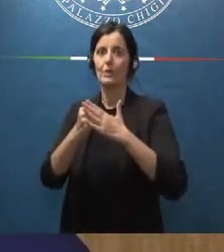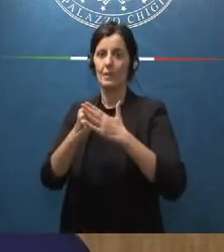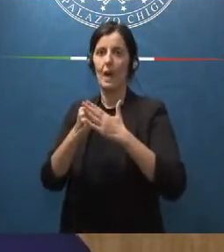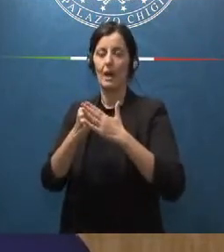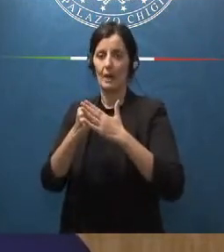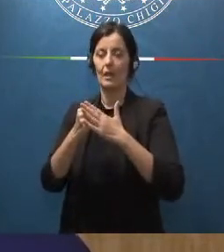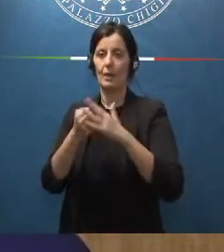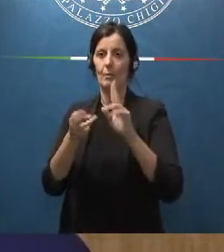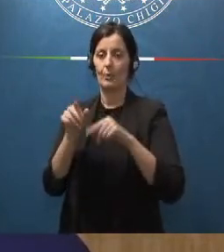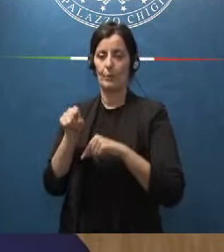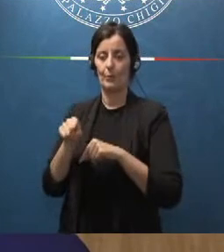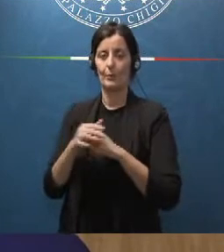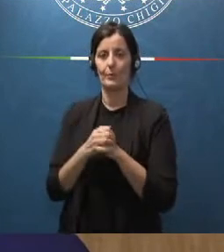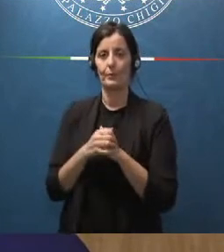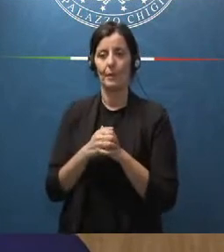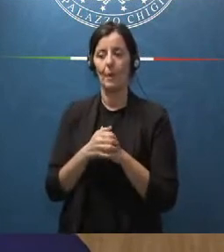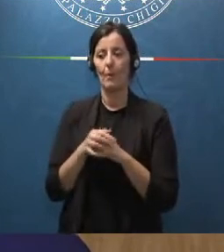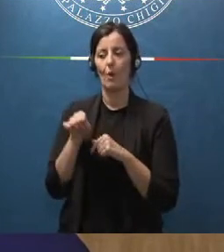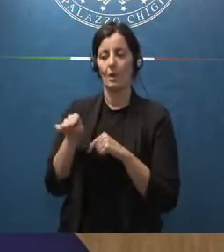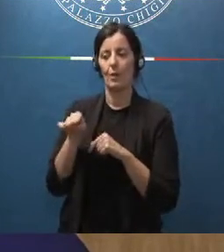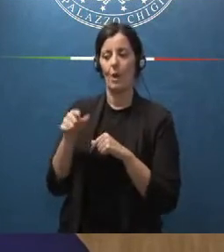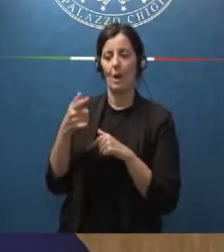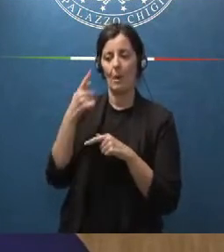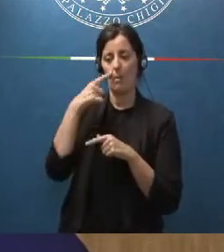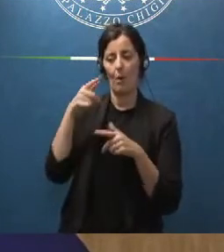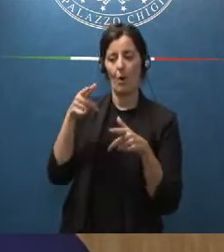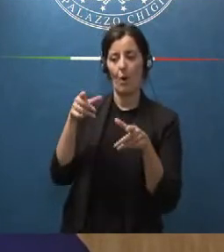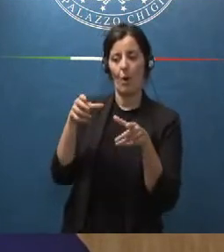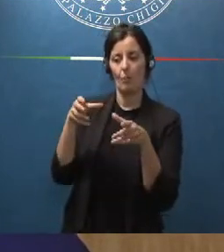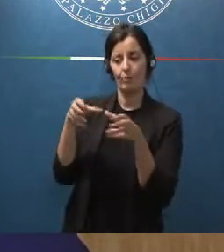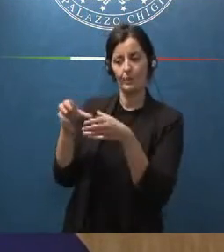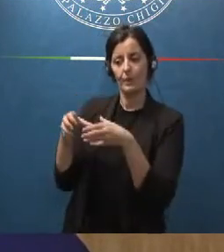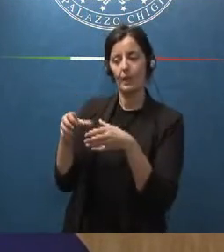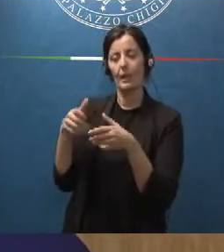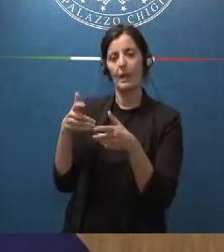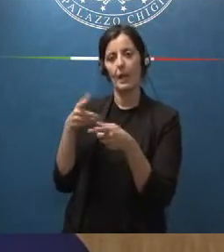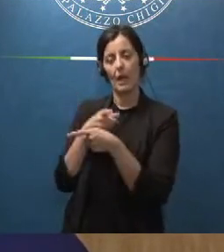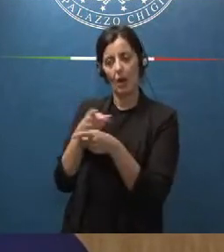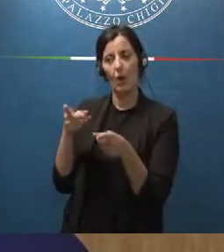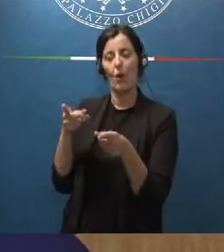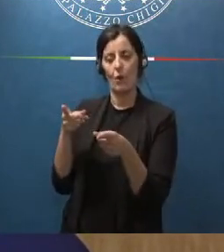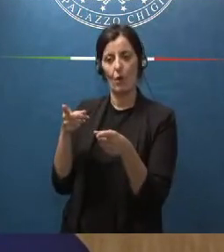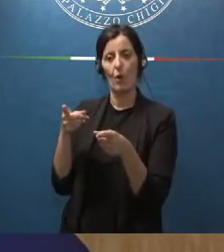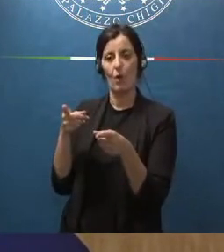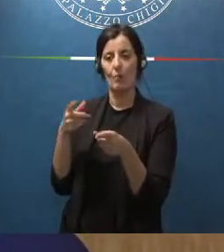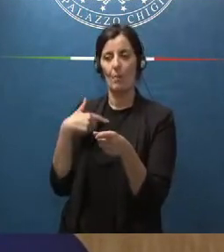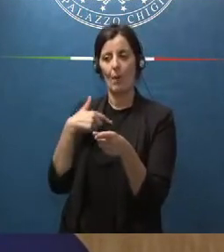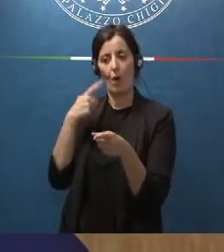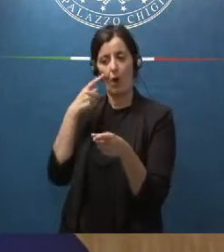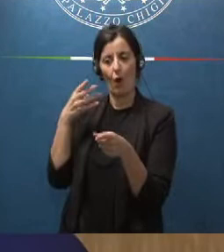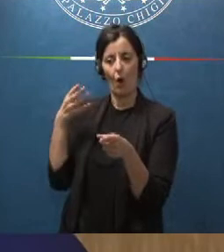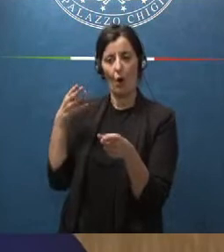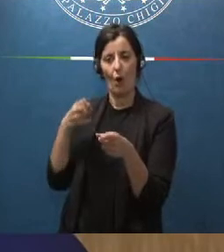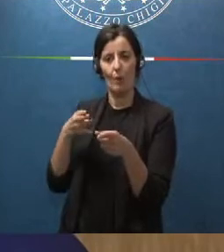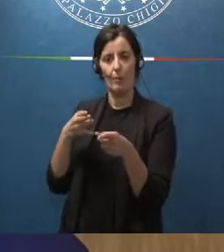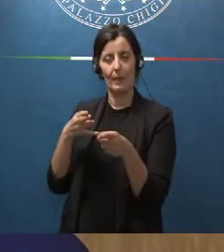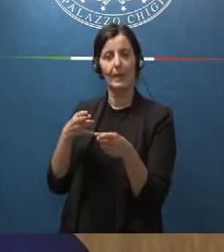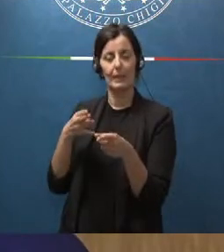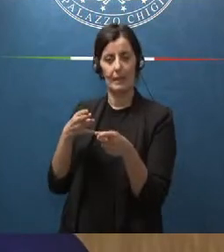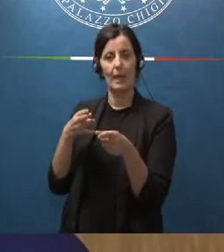quelle di quelle prefetture che sono state interessate dal fenomeno dell